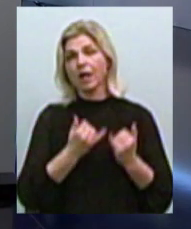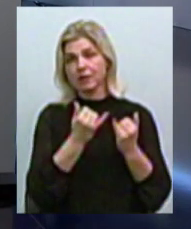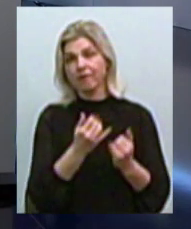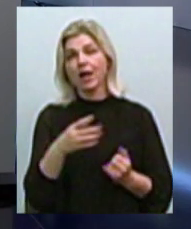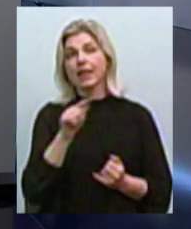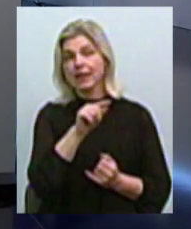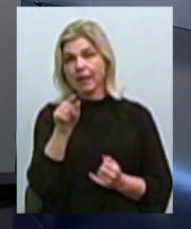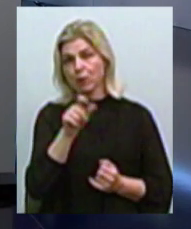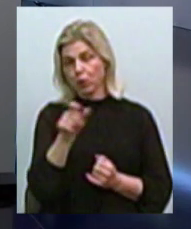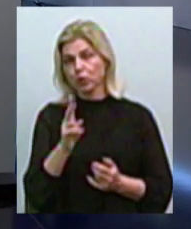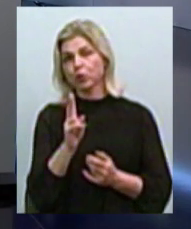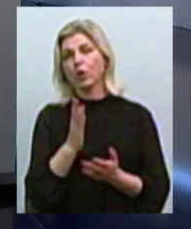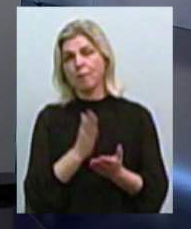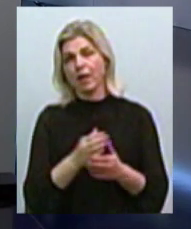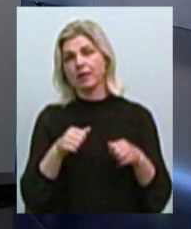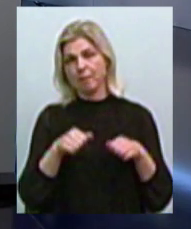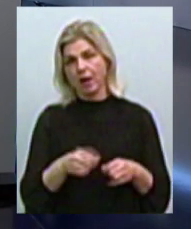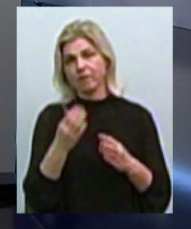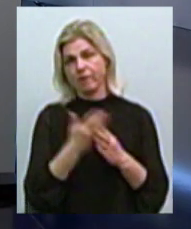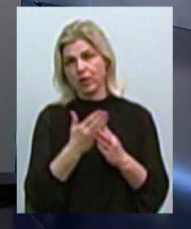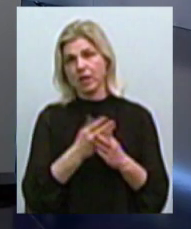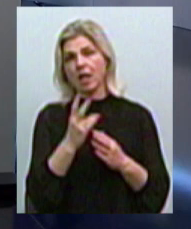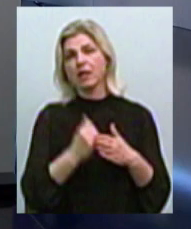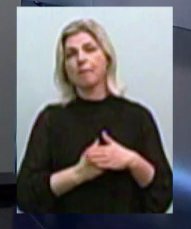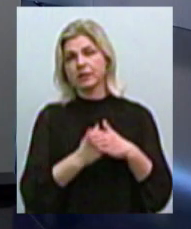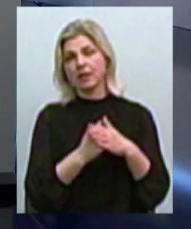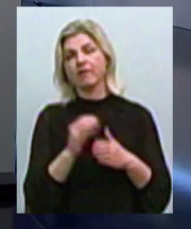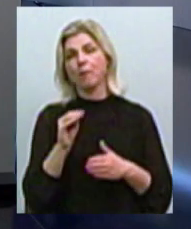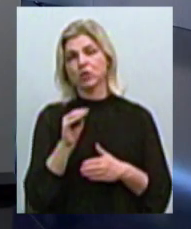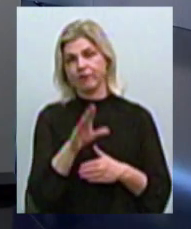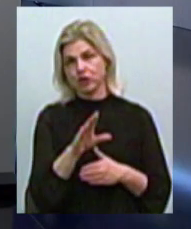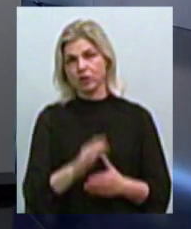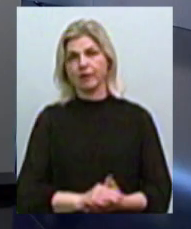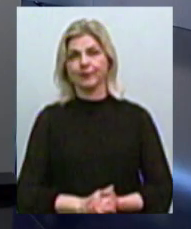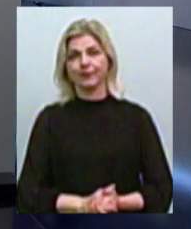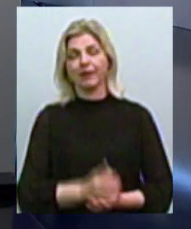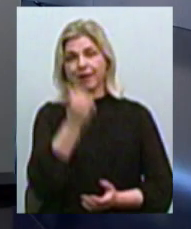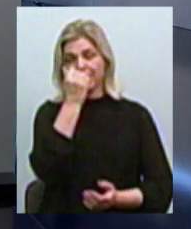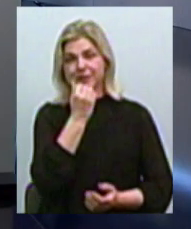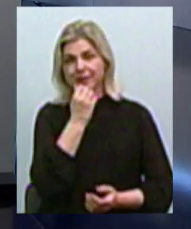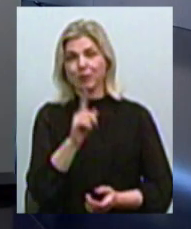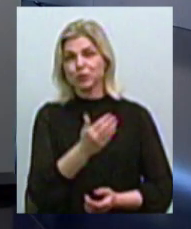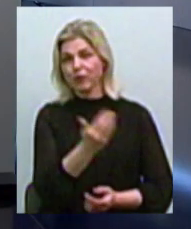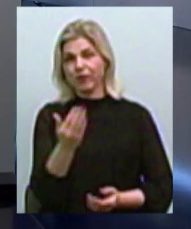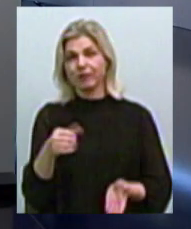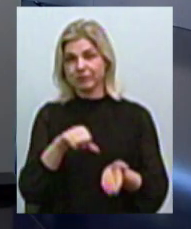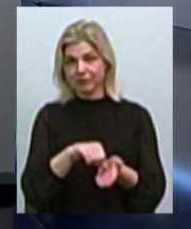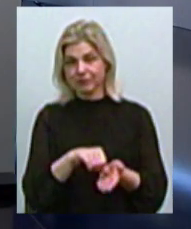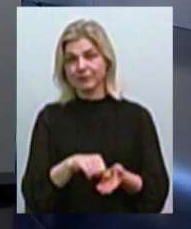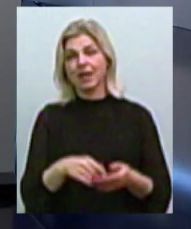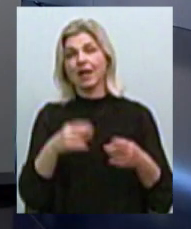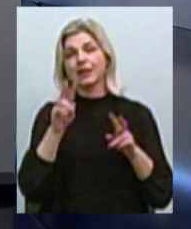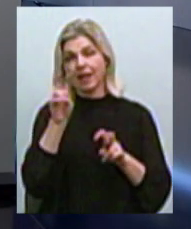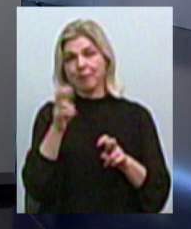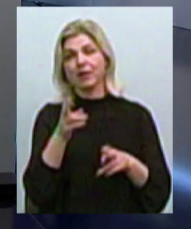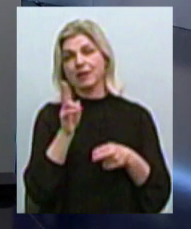словам, которые имеют право на пильги на основе соответствующего посвящения. Спасибо, что вы были сьогоди с нами. Эта тема